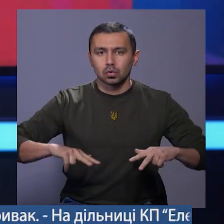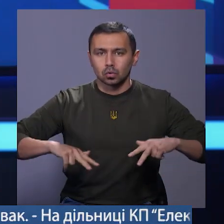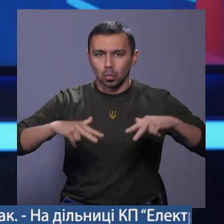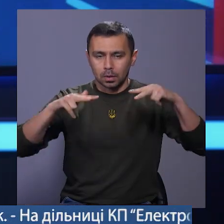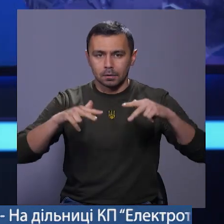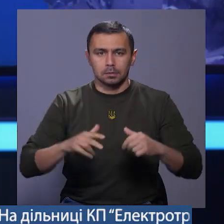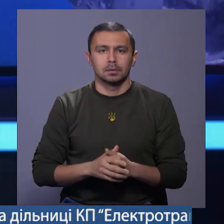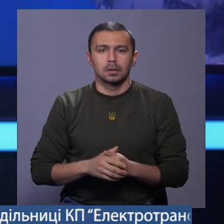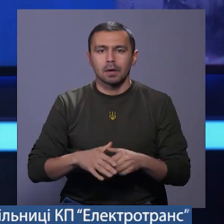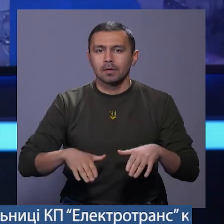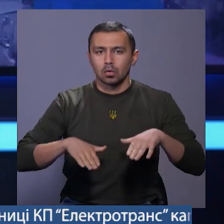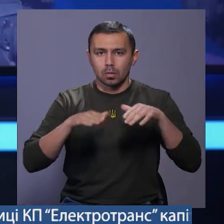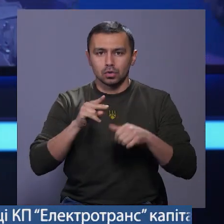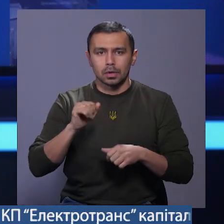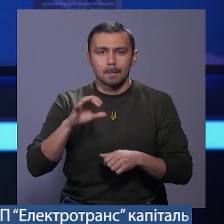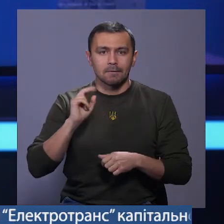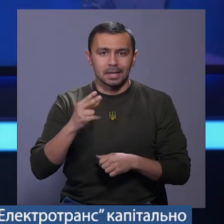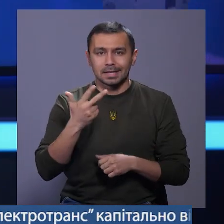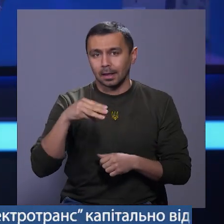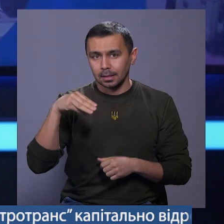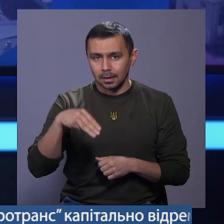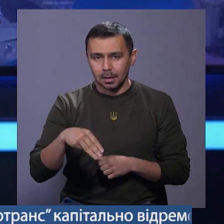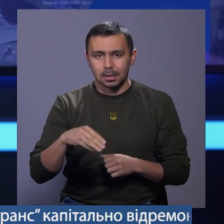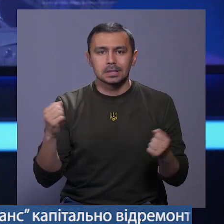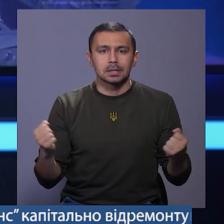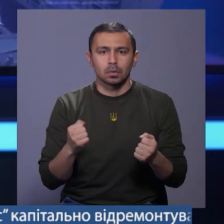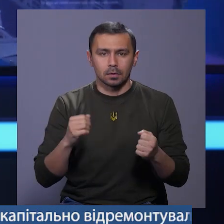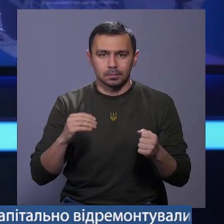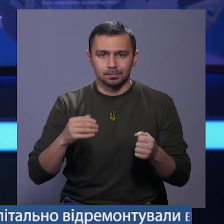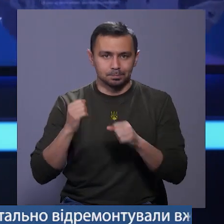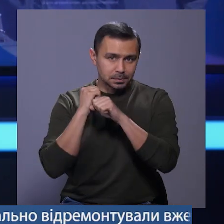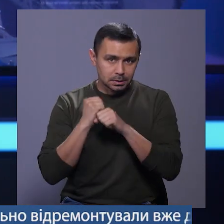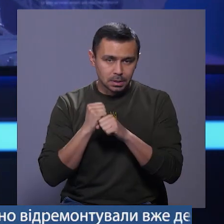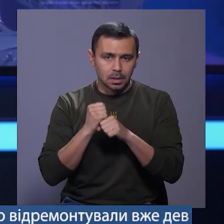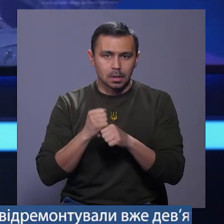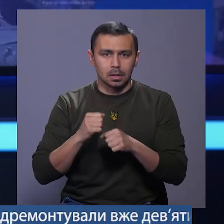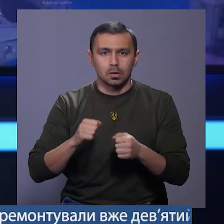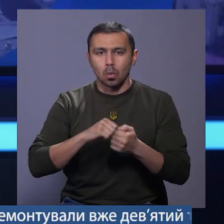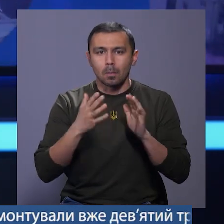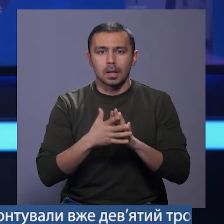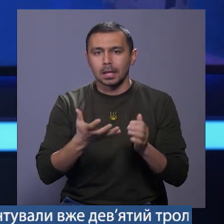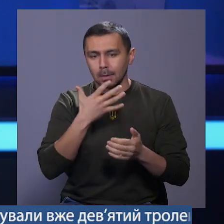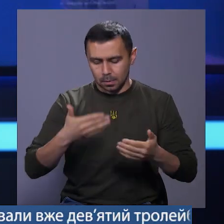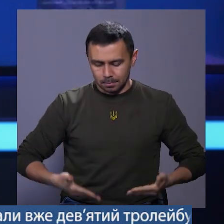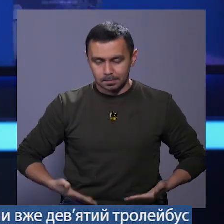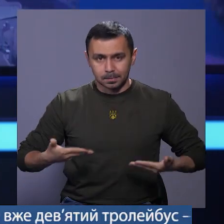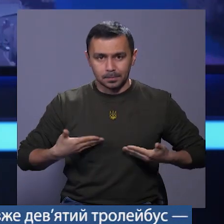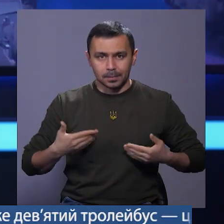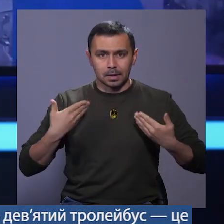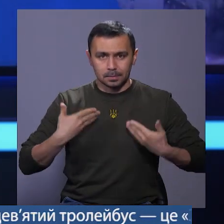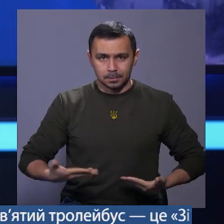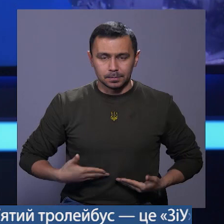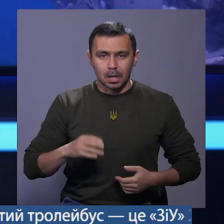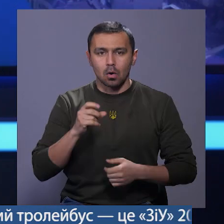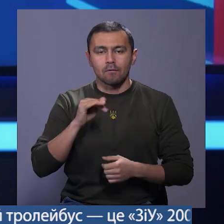-дронів, квадрокоптерів DJI Mavic 3T, зимові спальники, комплекти термобілизни, мобільні станції EcoFlow